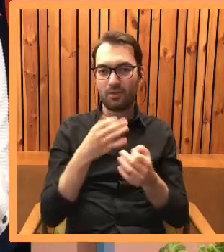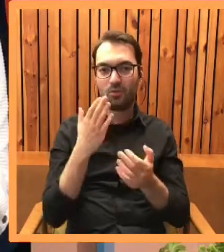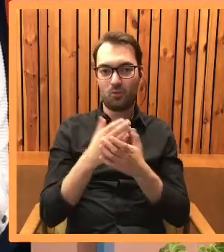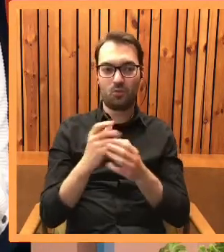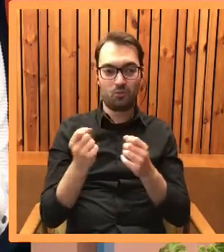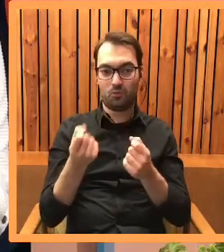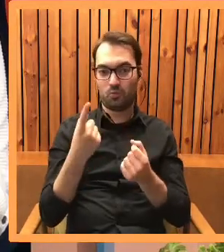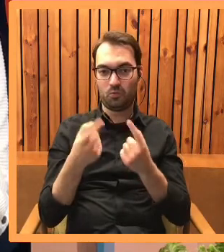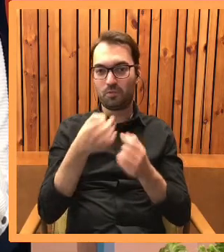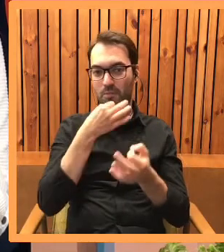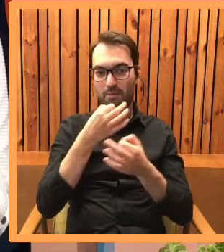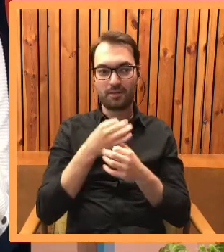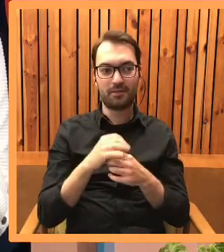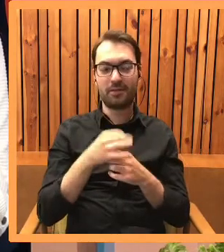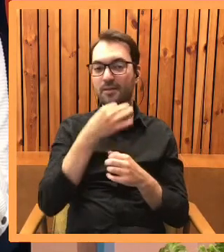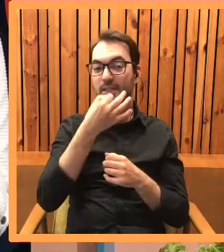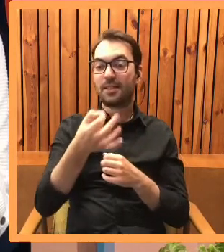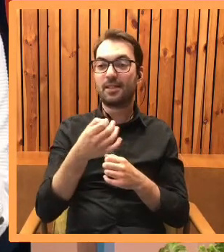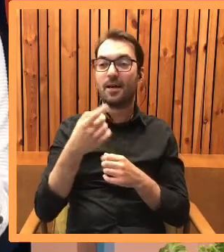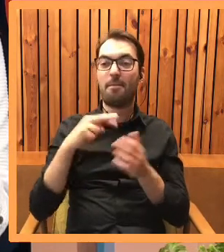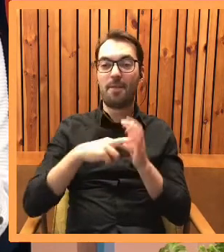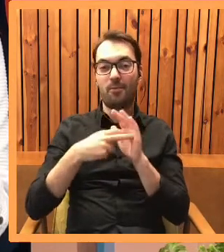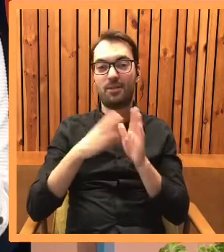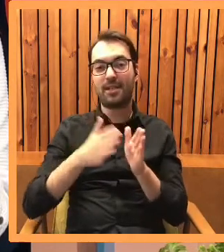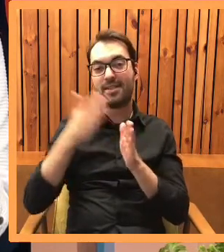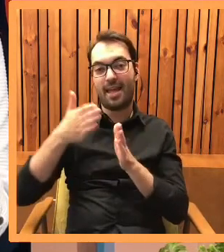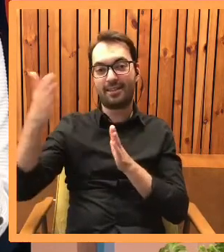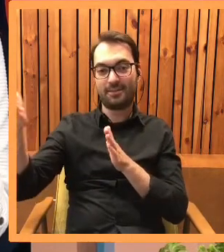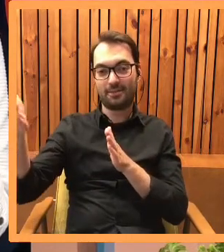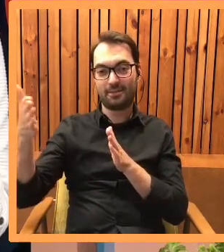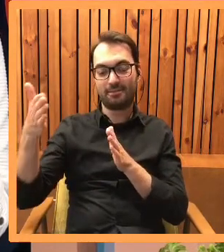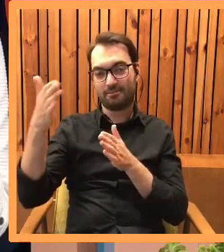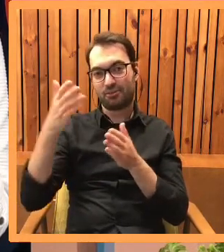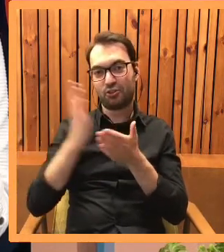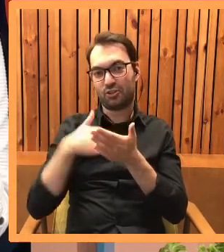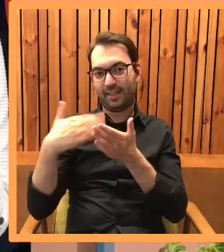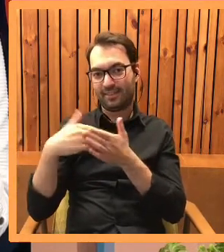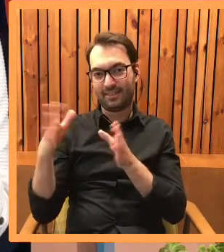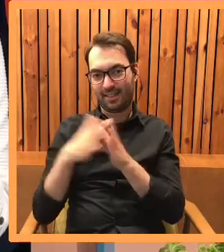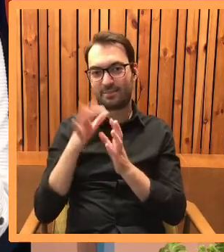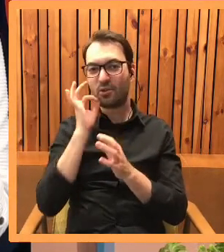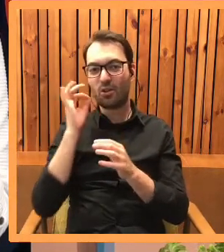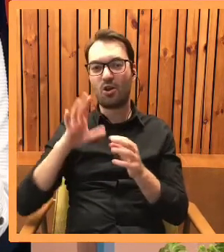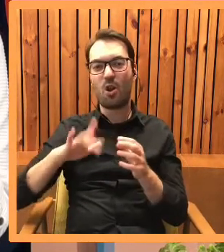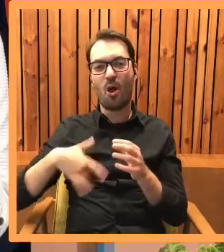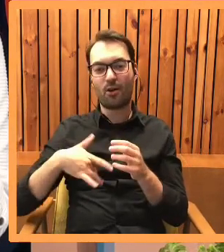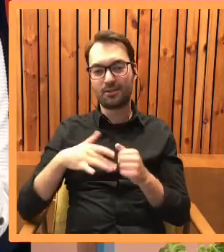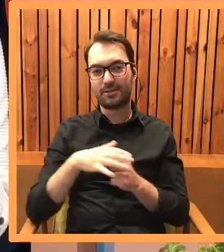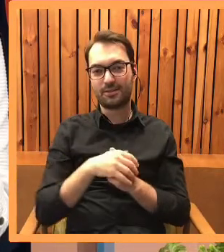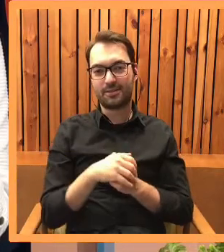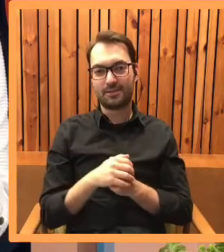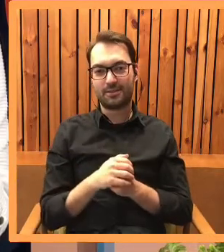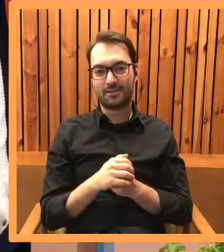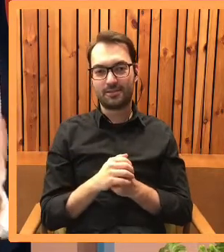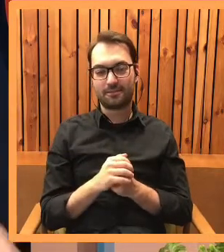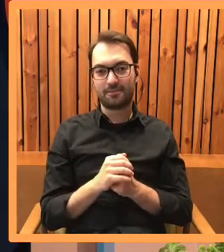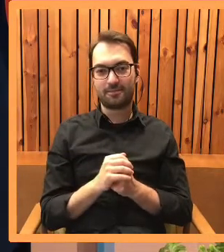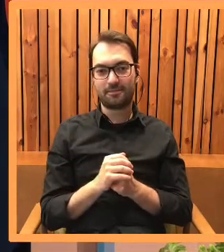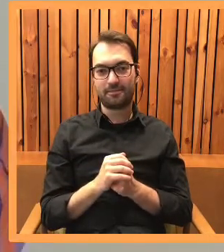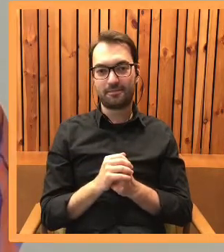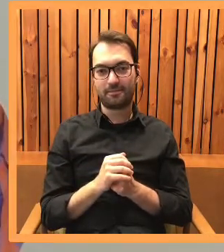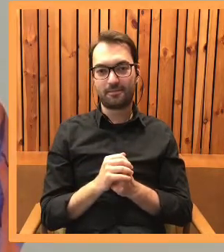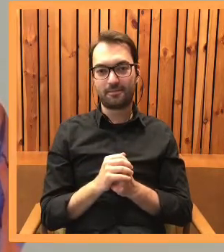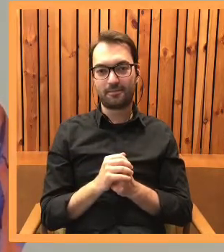pojawiają się pierwsze. Kasiu, czy są przewidziane następne przygody z kotem lordem w roli głównej, mówiąc wprost?